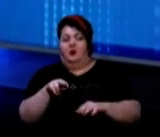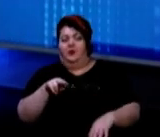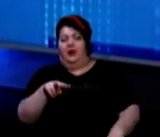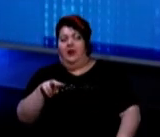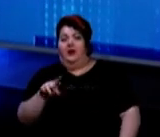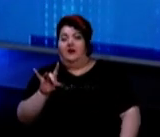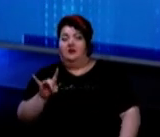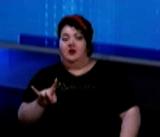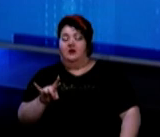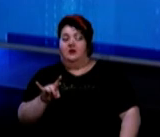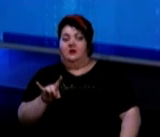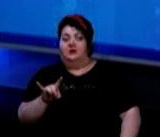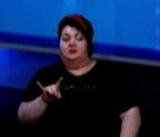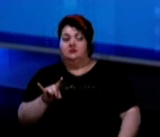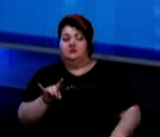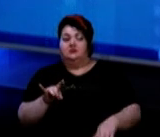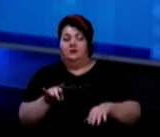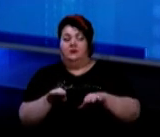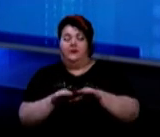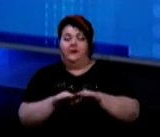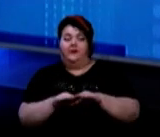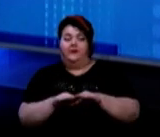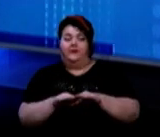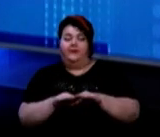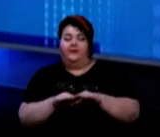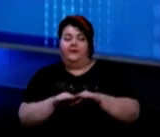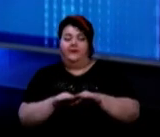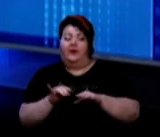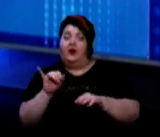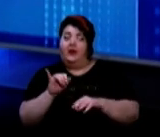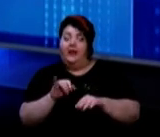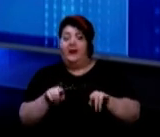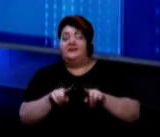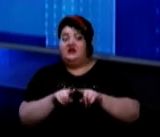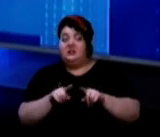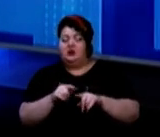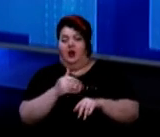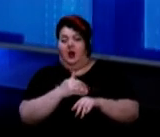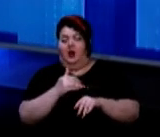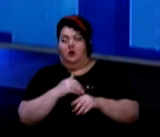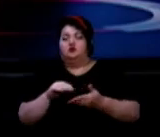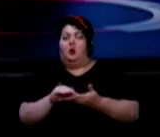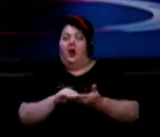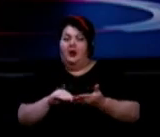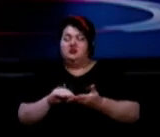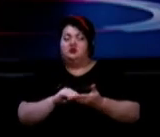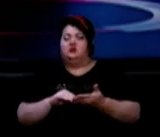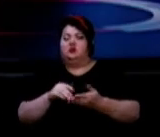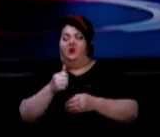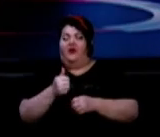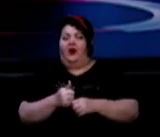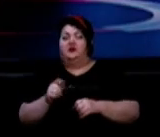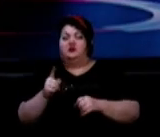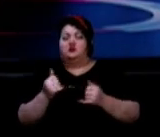тобто полімеразну ланцюгову реакцію. І все ж таки хочу акцентувати, що для встановлення